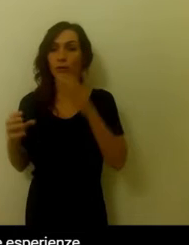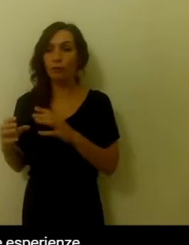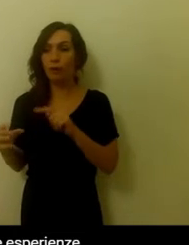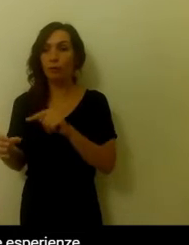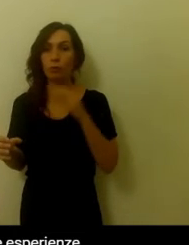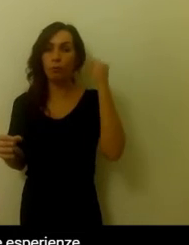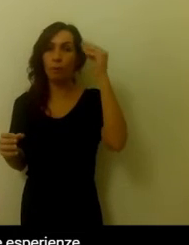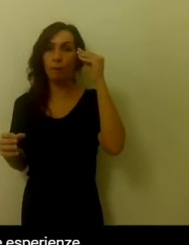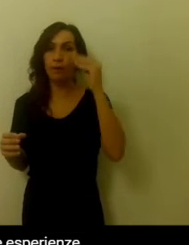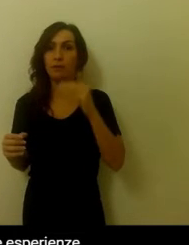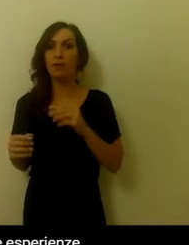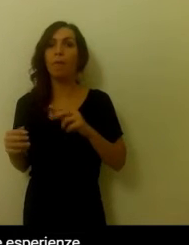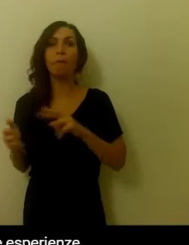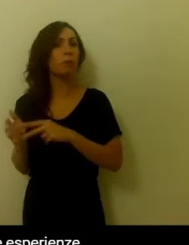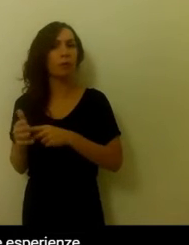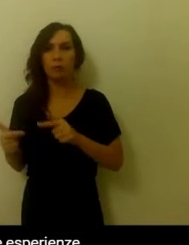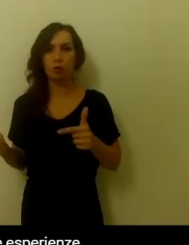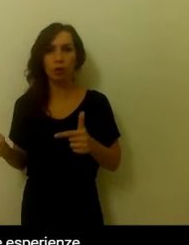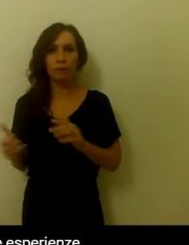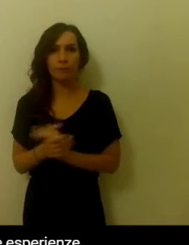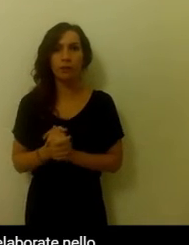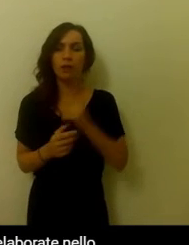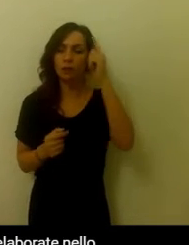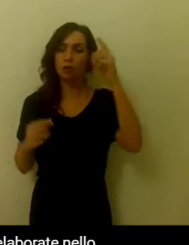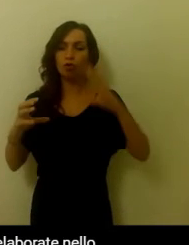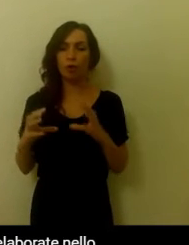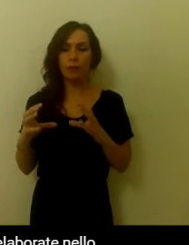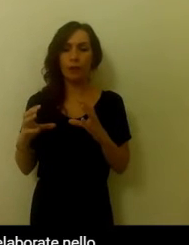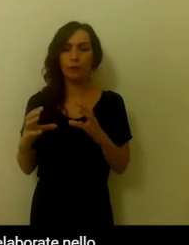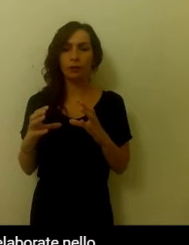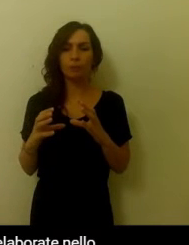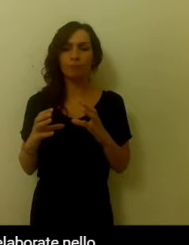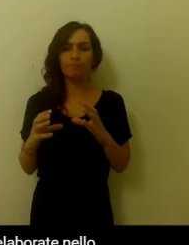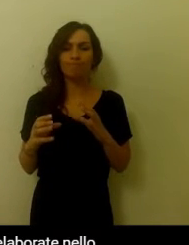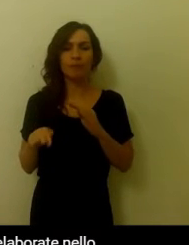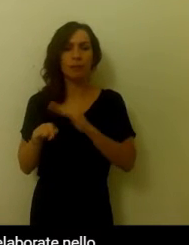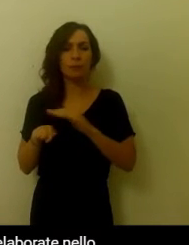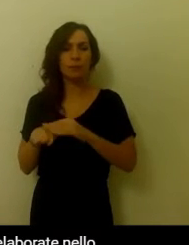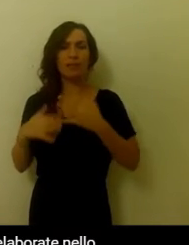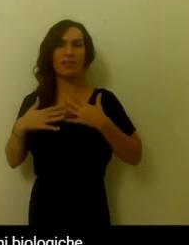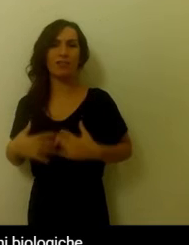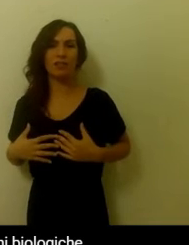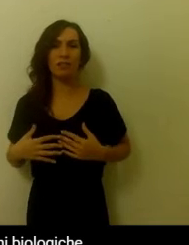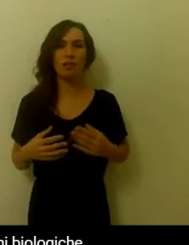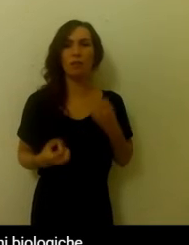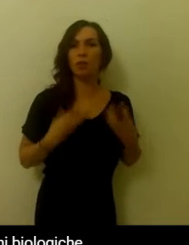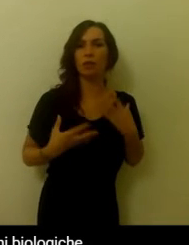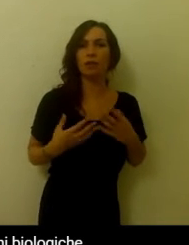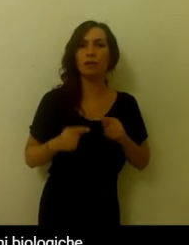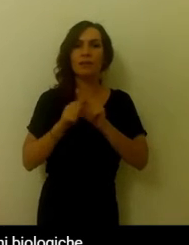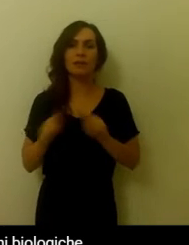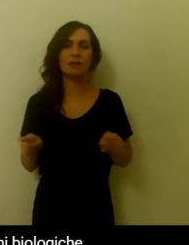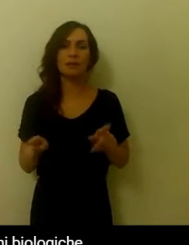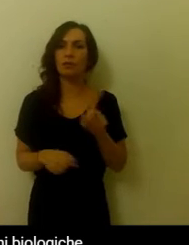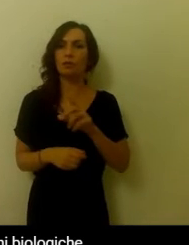Il cervello non distingue così chiaramente le esperienze fisiche da quelle emotive. Entrambe vengono elaborate nello stesso modo e producono